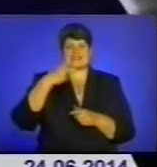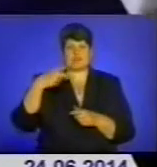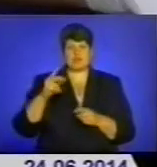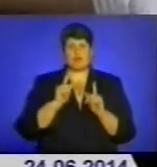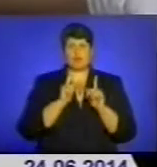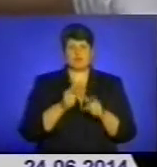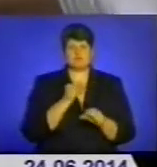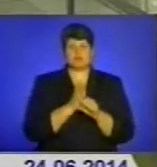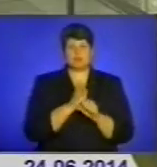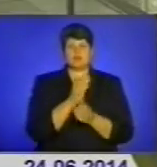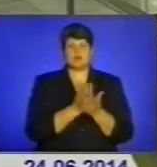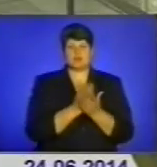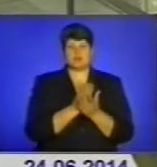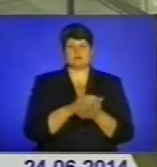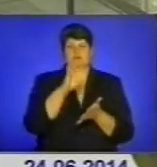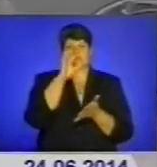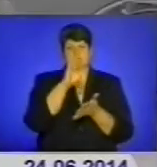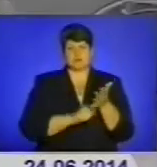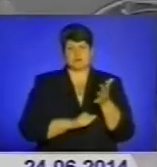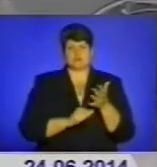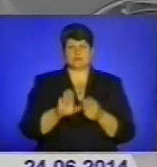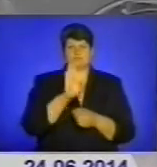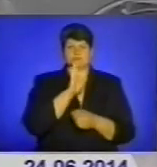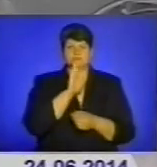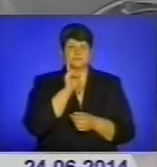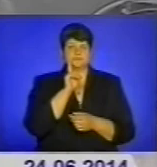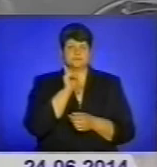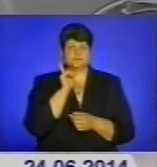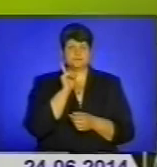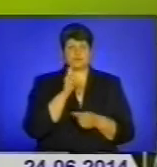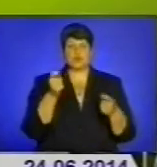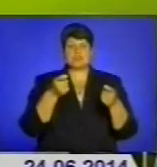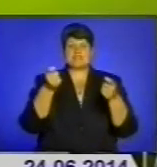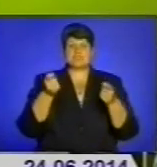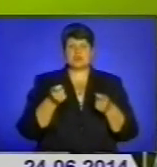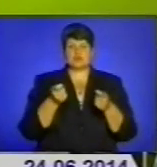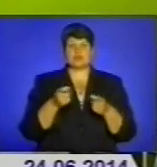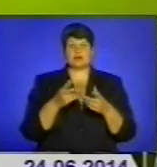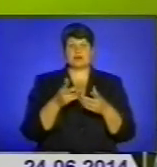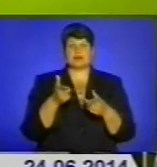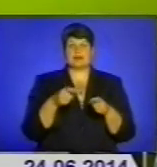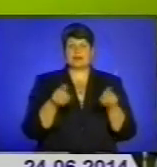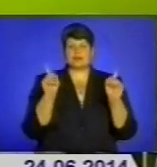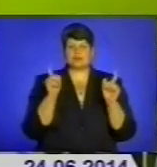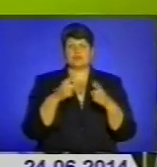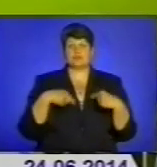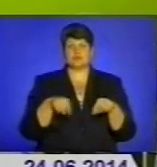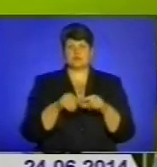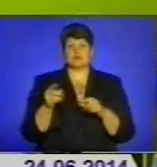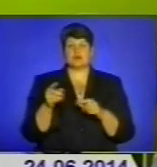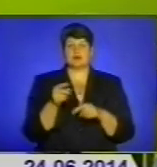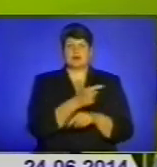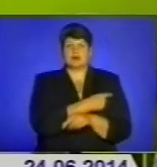зробити операцію зі штучного переривання вагітності неповнолітній. До завідувача гінекологічного відділу однієї з лікарень району звернувся